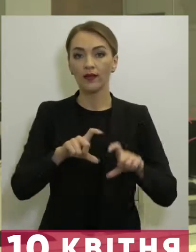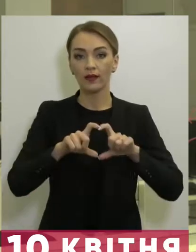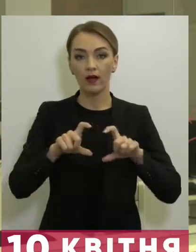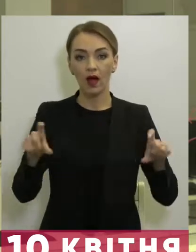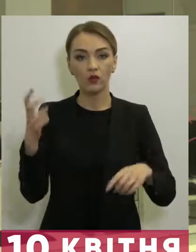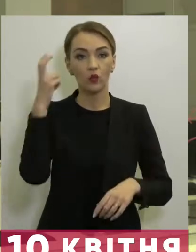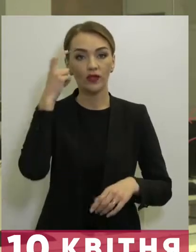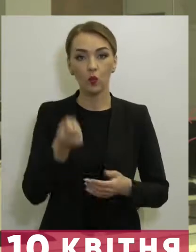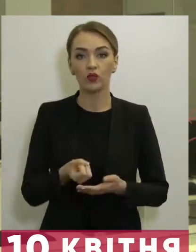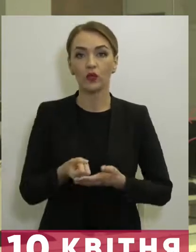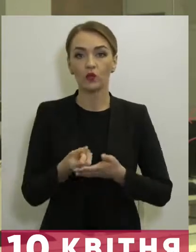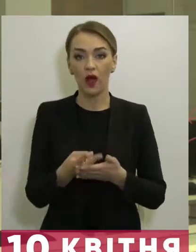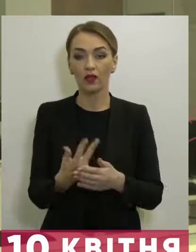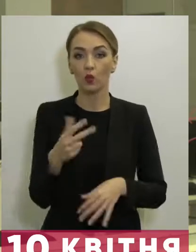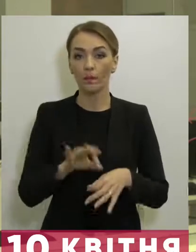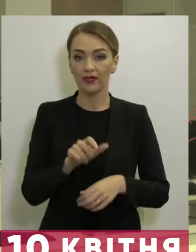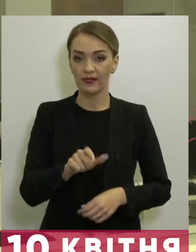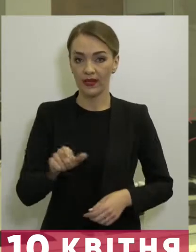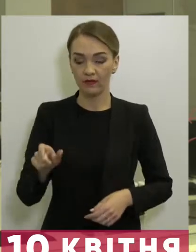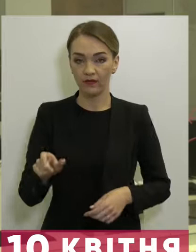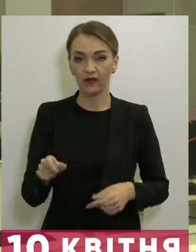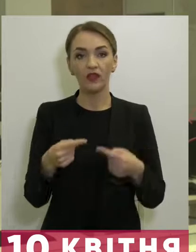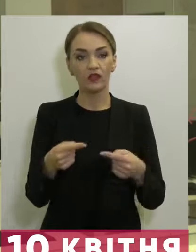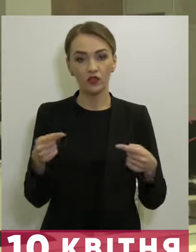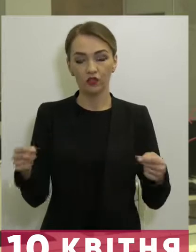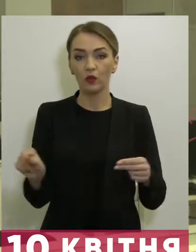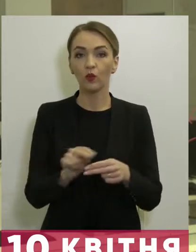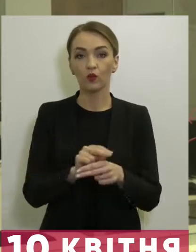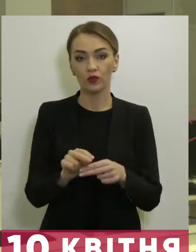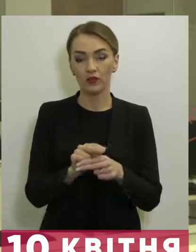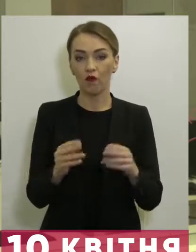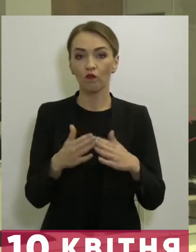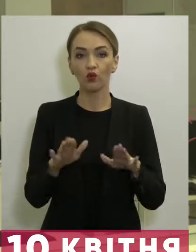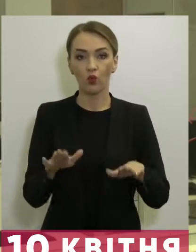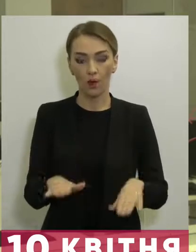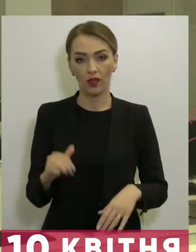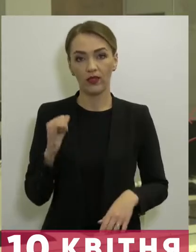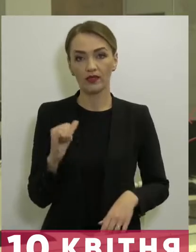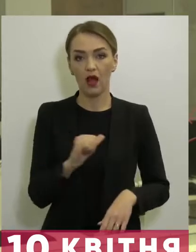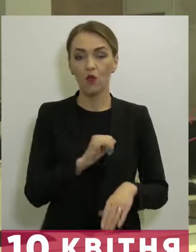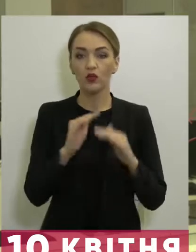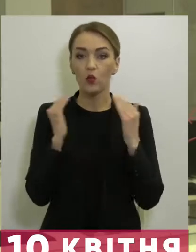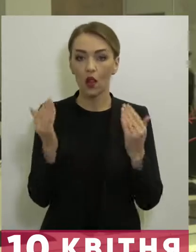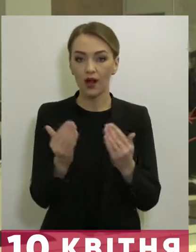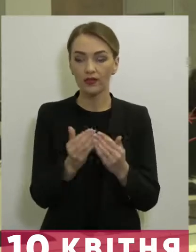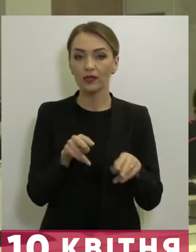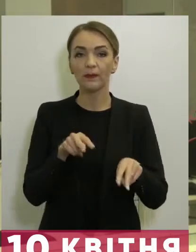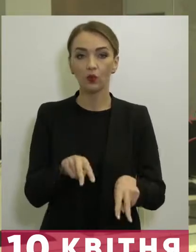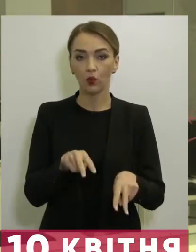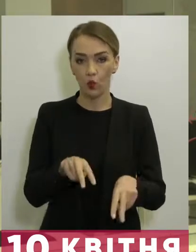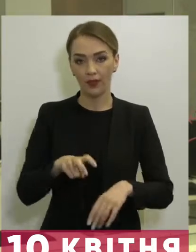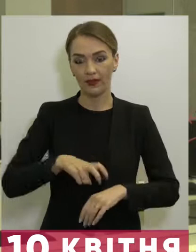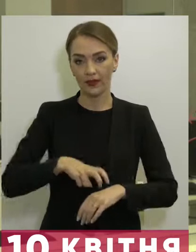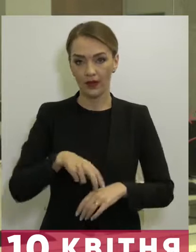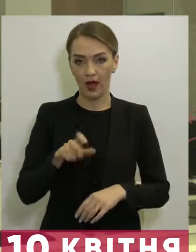генспіталізували трьох пацієнтів, інші лікуються вдома на самоізоляції під контролем